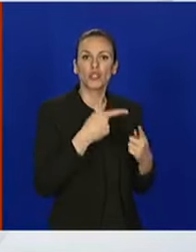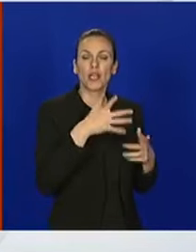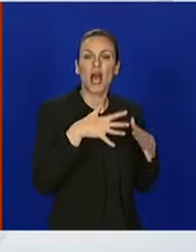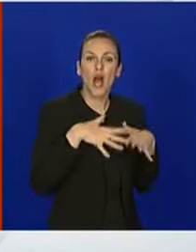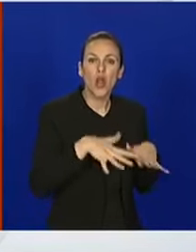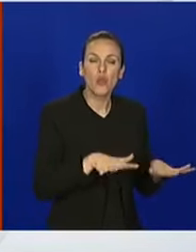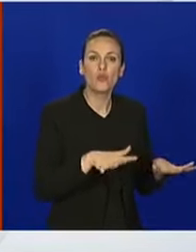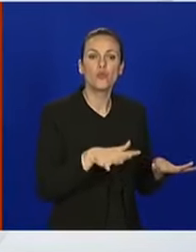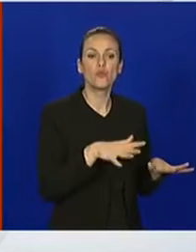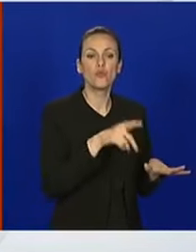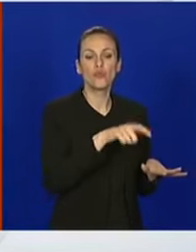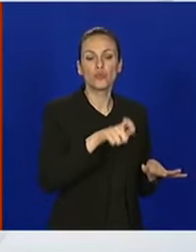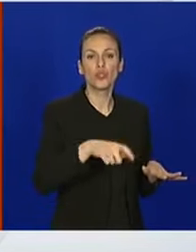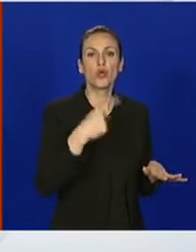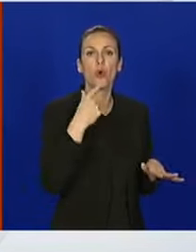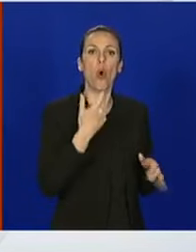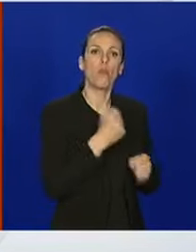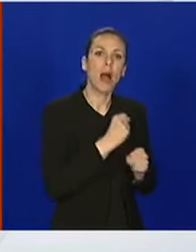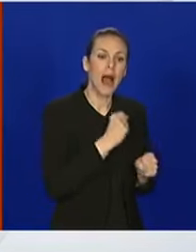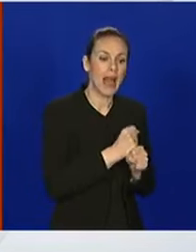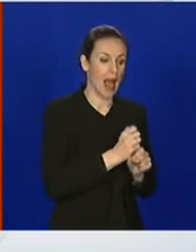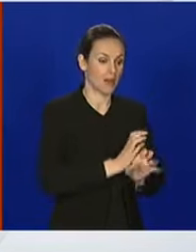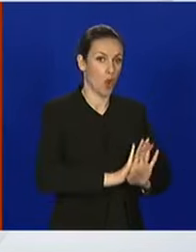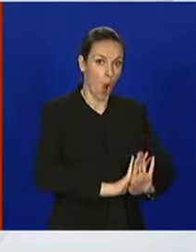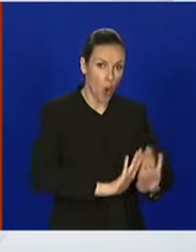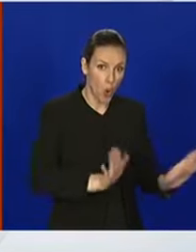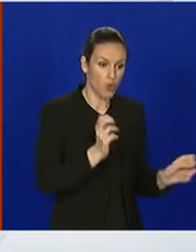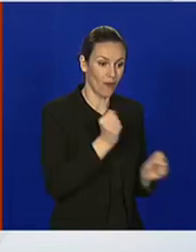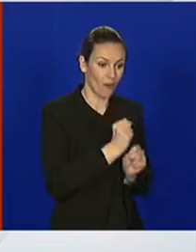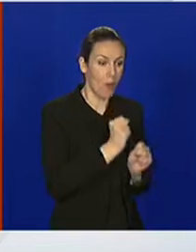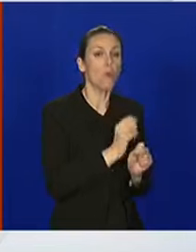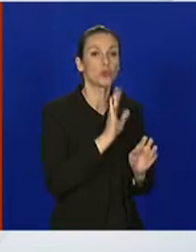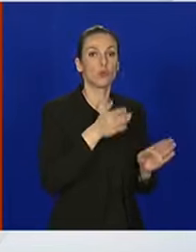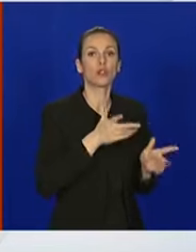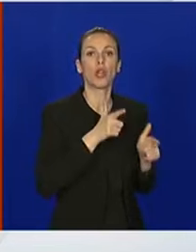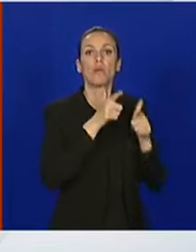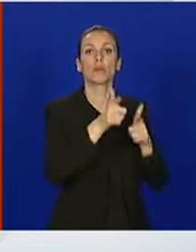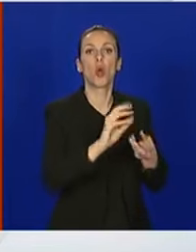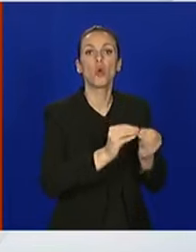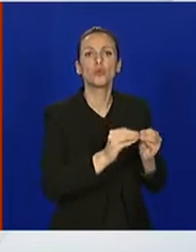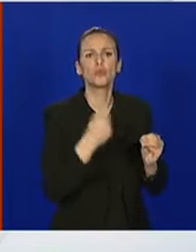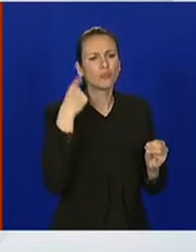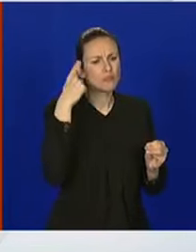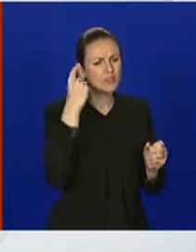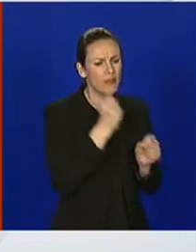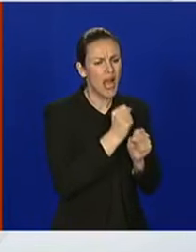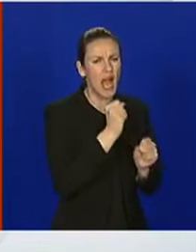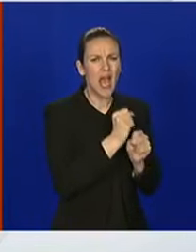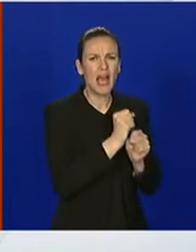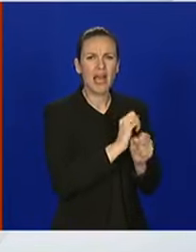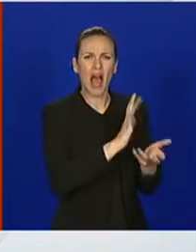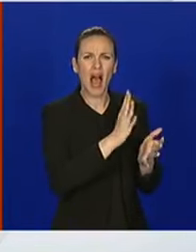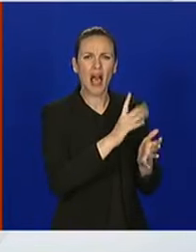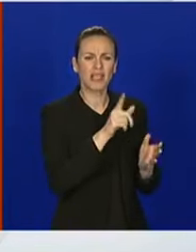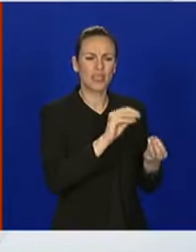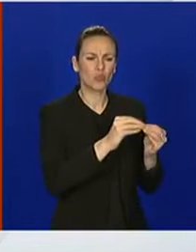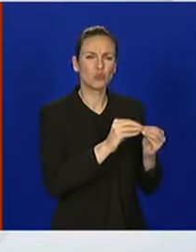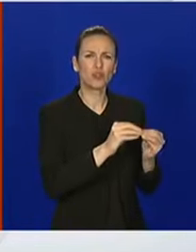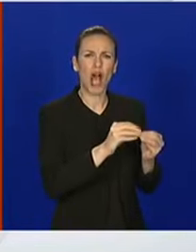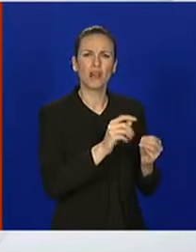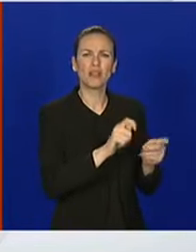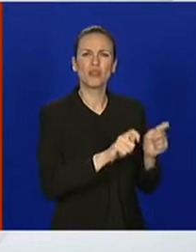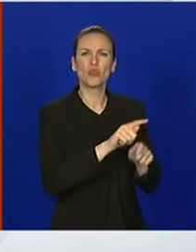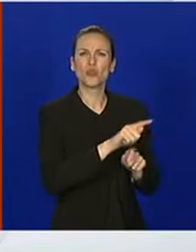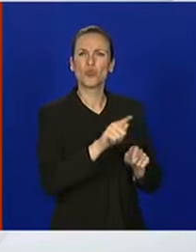koji rade da nakon posla mogu se obskrbiti. Ne znam, mislim da rade te trgovine i